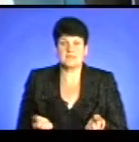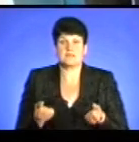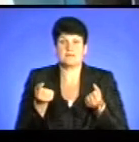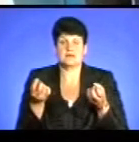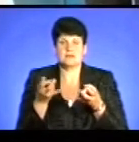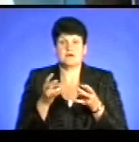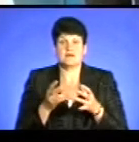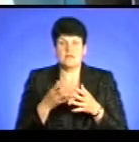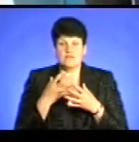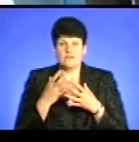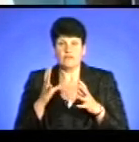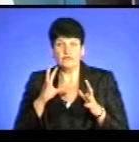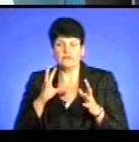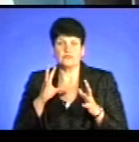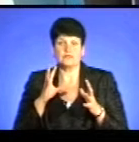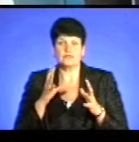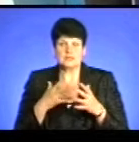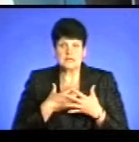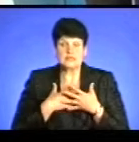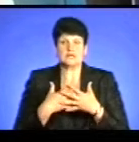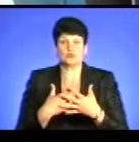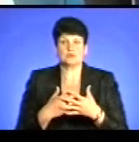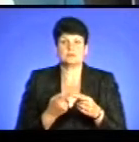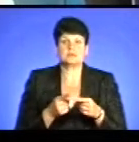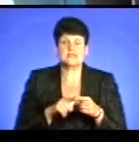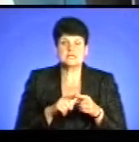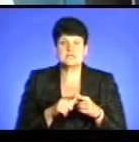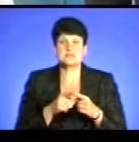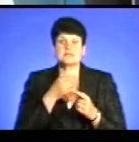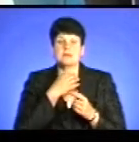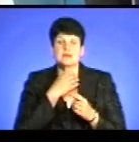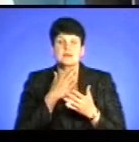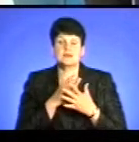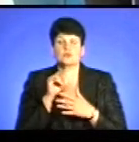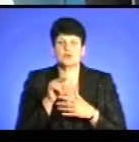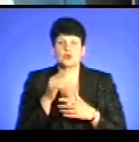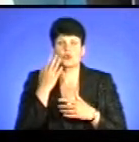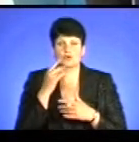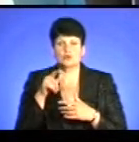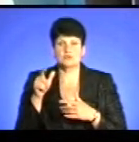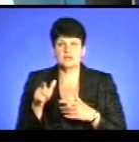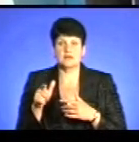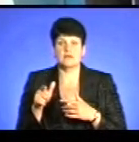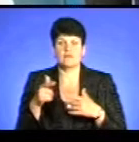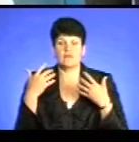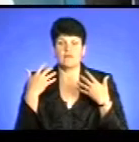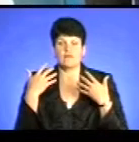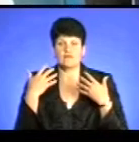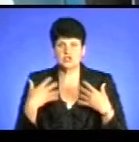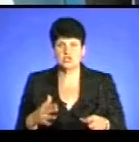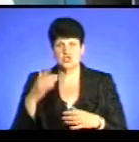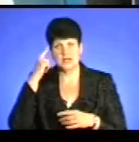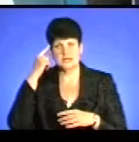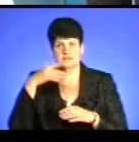вдихнути, тому що при такій смерті спазм відпускає лише тоді, коли людина втрачує свідомість. А так,